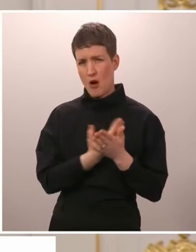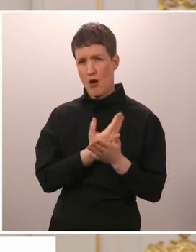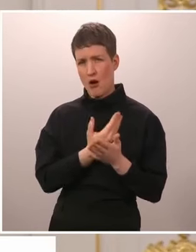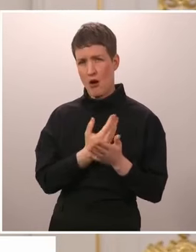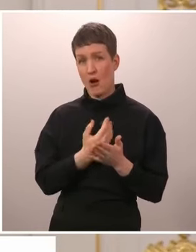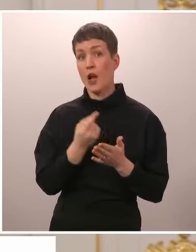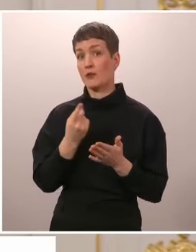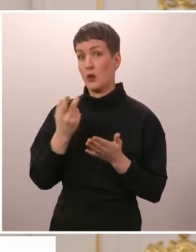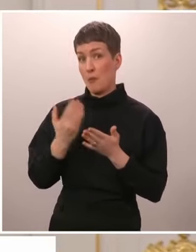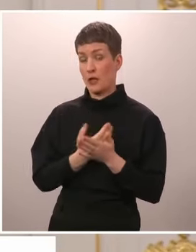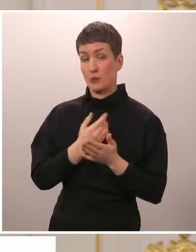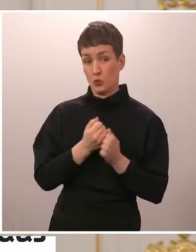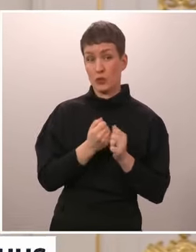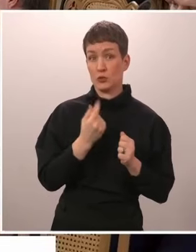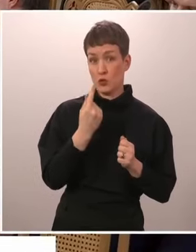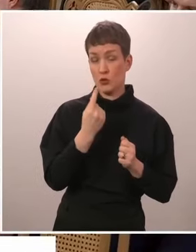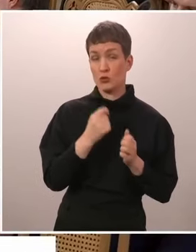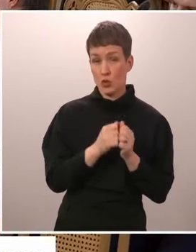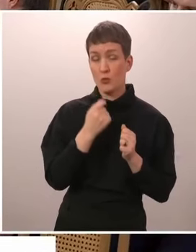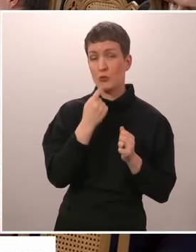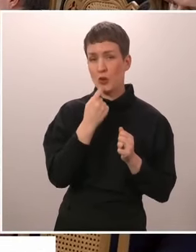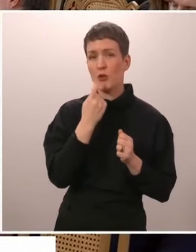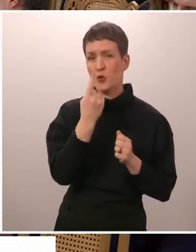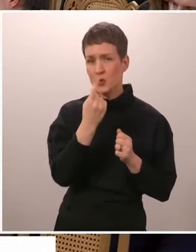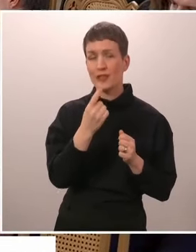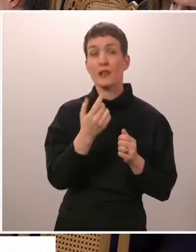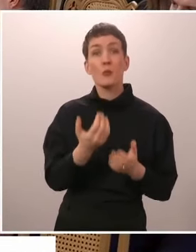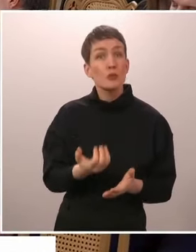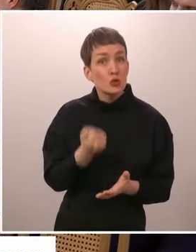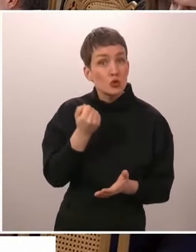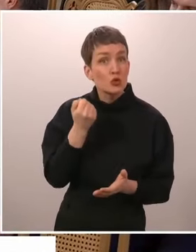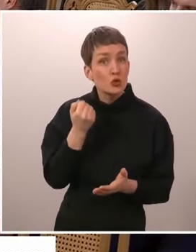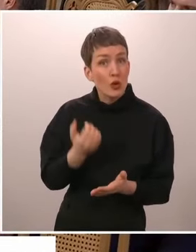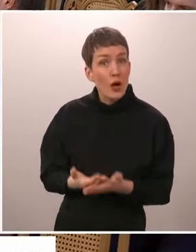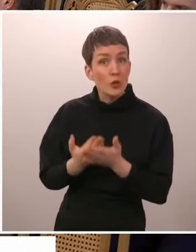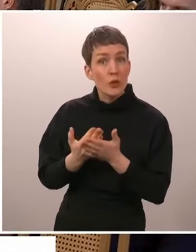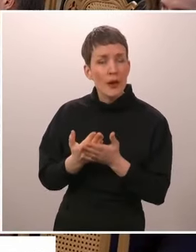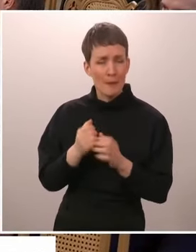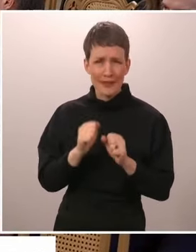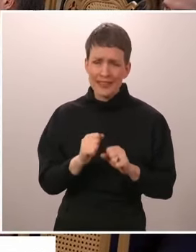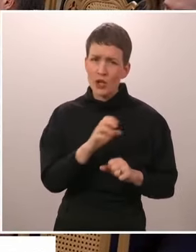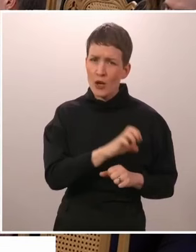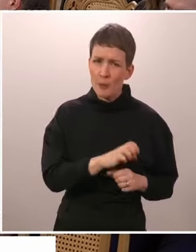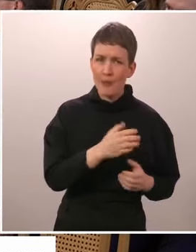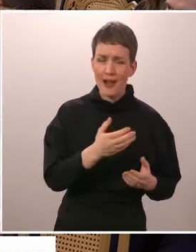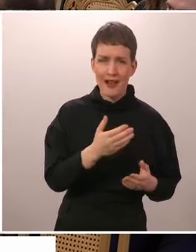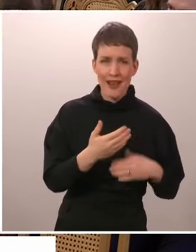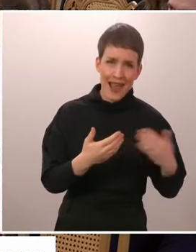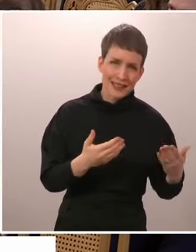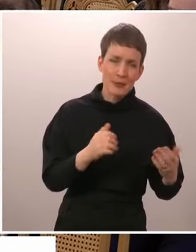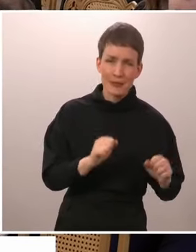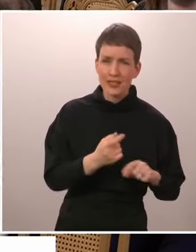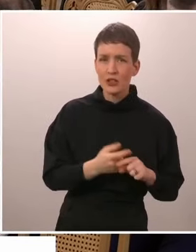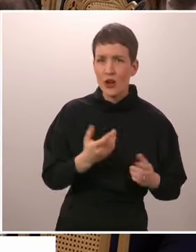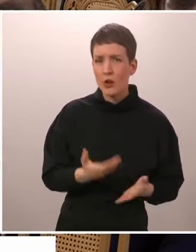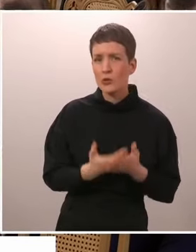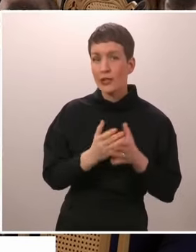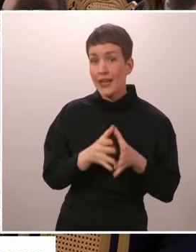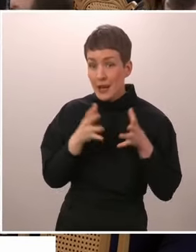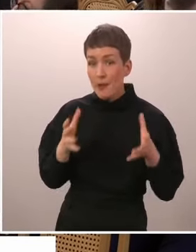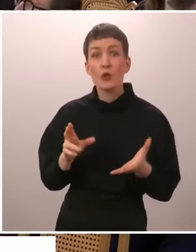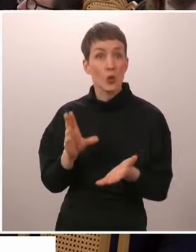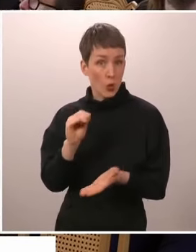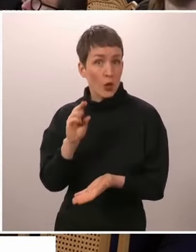jotka kykenevät myös auttamaan. Mutta pitäisikö Euroopan ja Länne auttaa enemmän? Kyllä. Juuri nyt kaikista kriittisin sotilaallinen